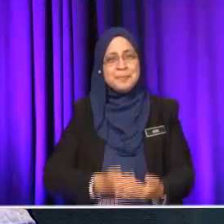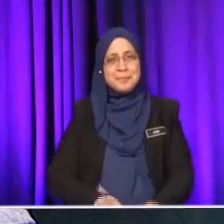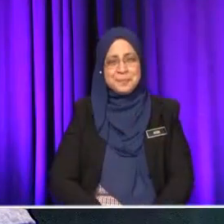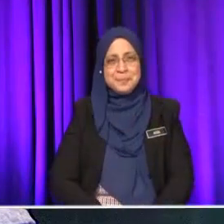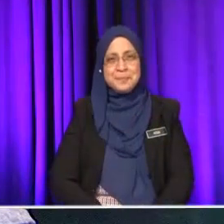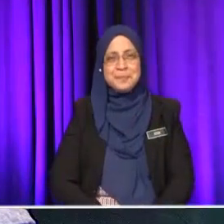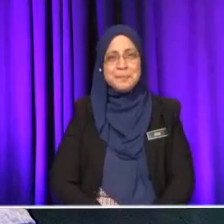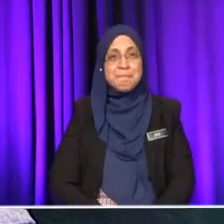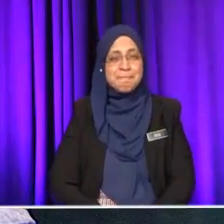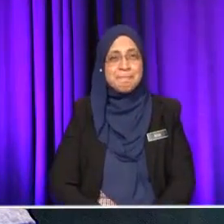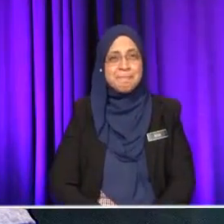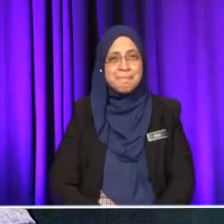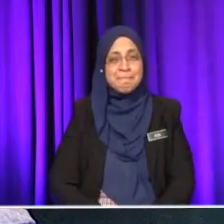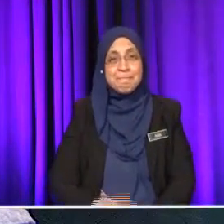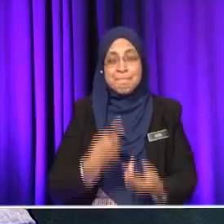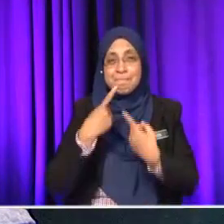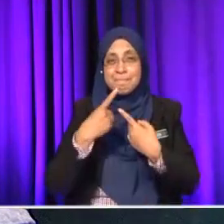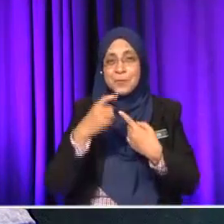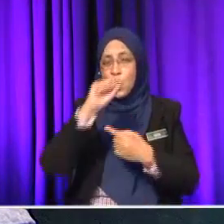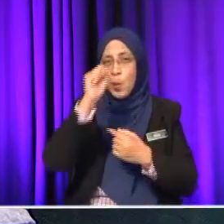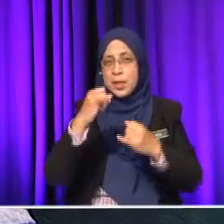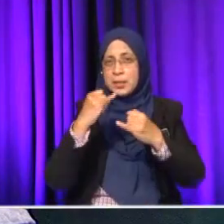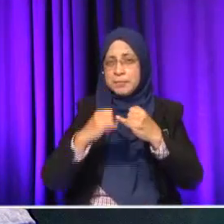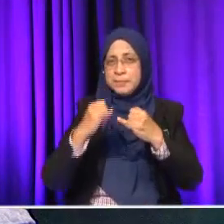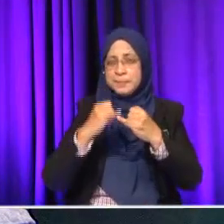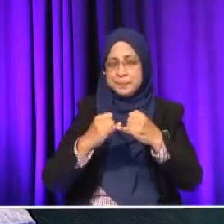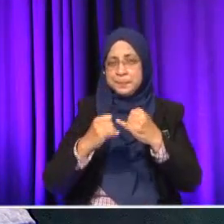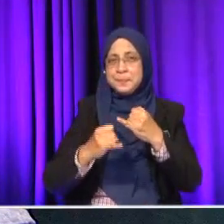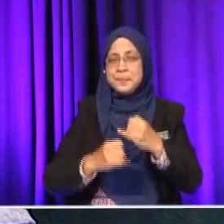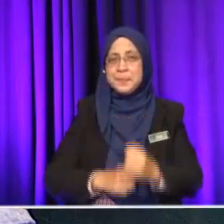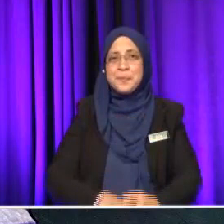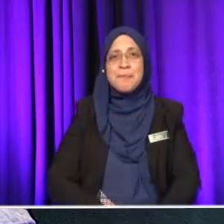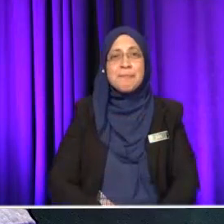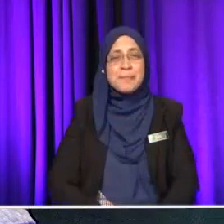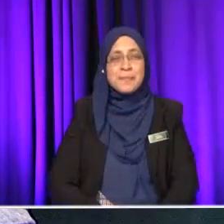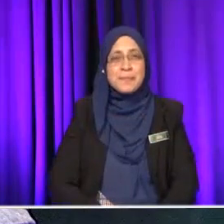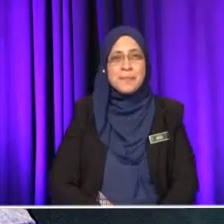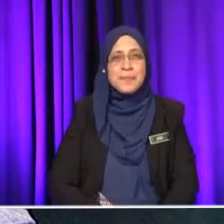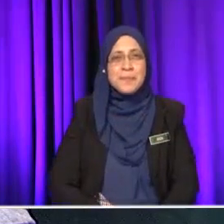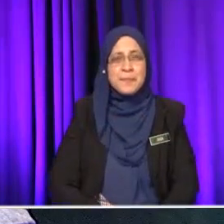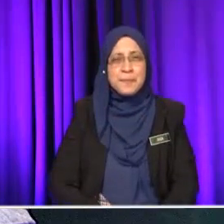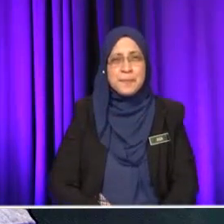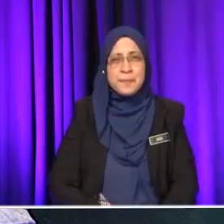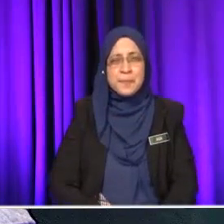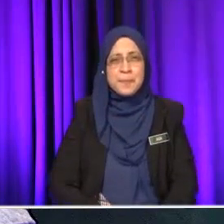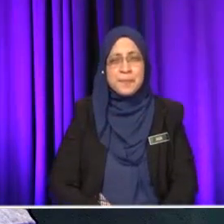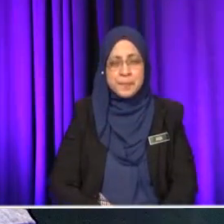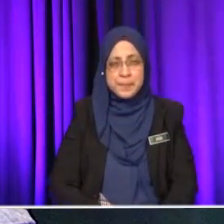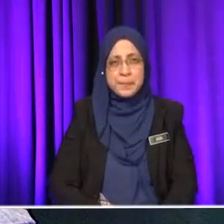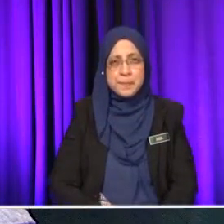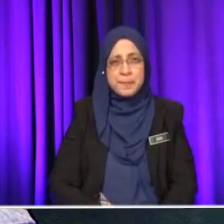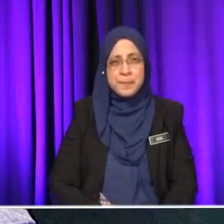Okeylah, kita tengok yang terakhir. Ringkas jawapan dia. Ringkas jawapan dia. Senang je, Adin. Itu, kadang kita fikir, kenapa peraya-peraya tak dapat